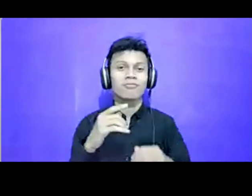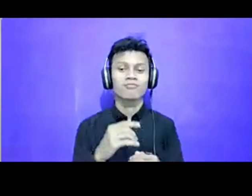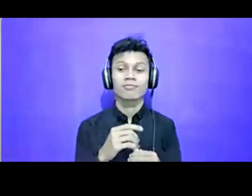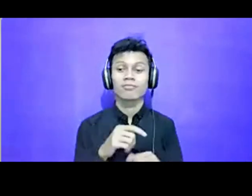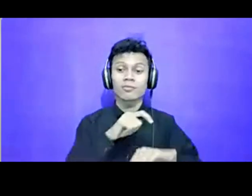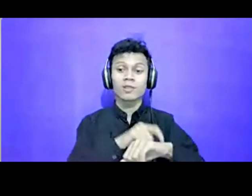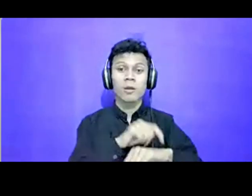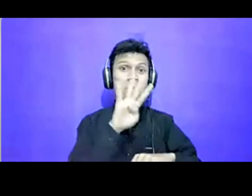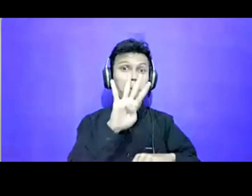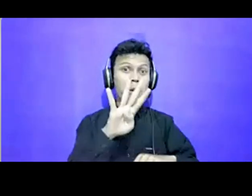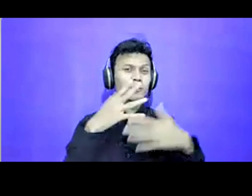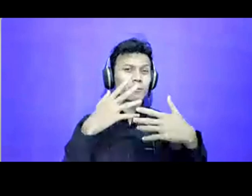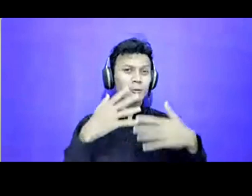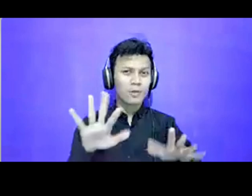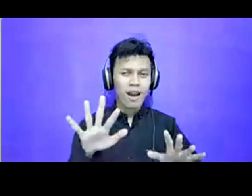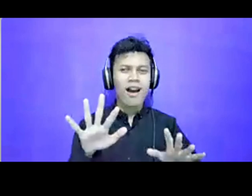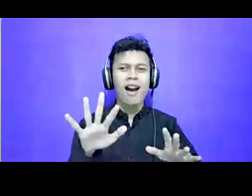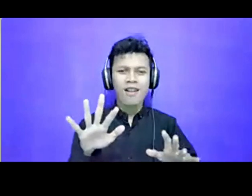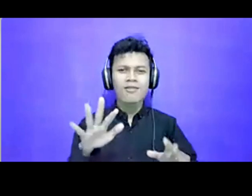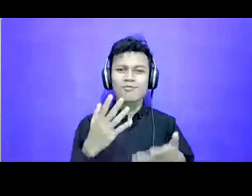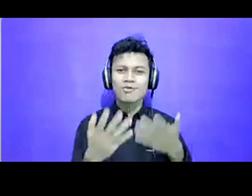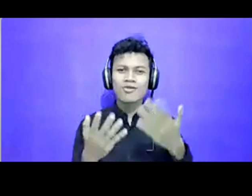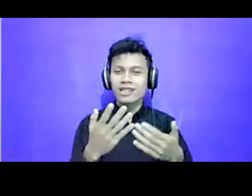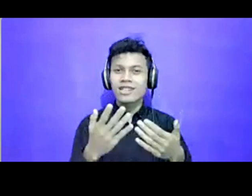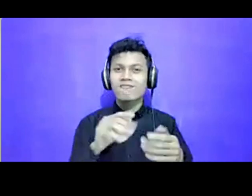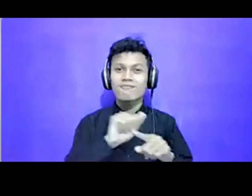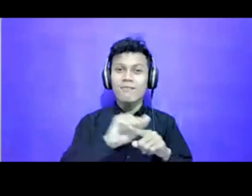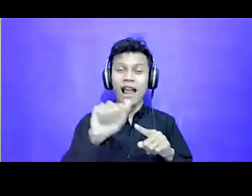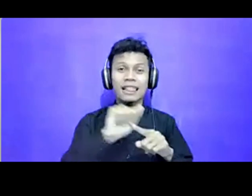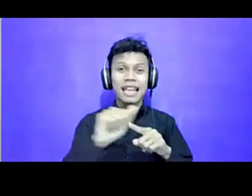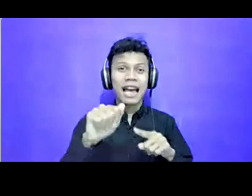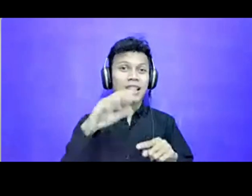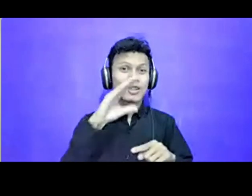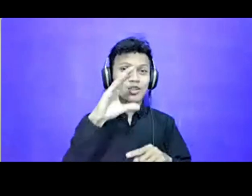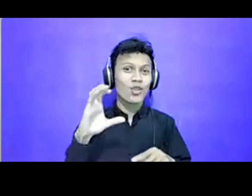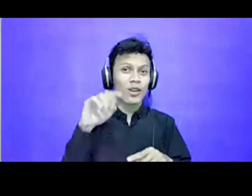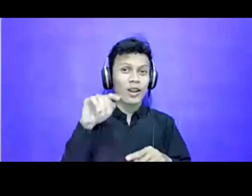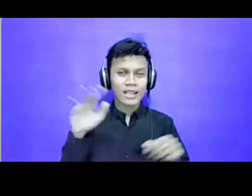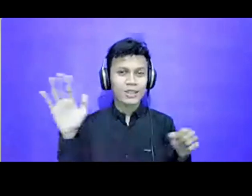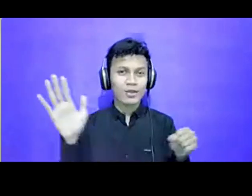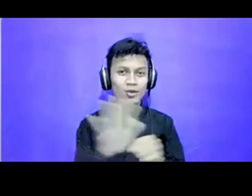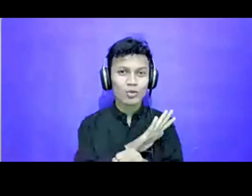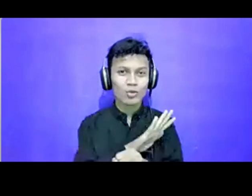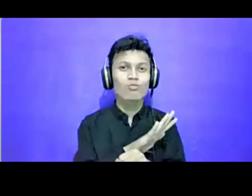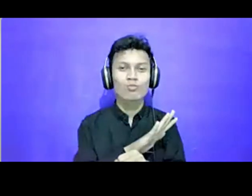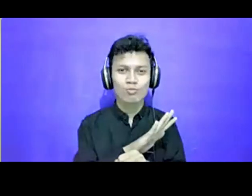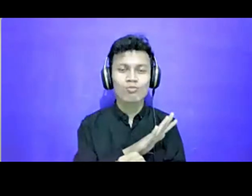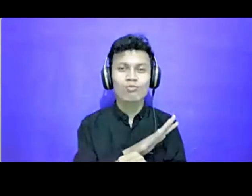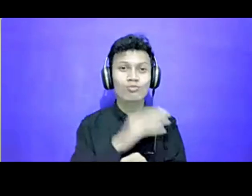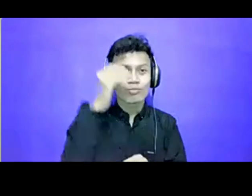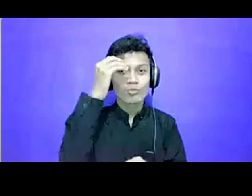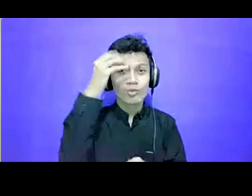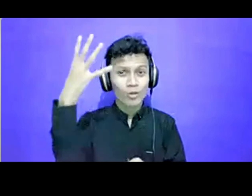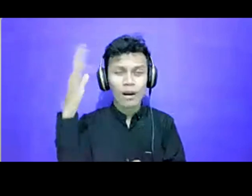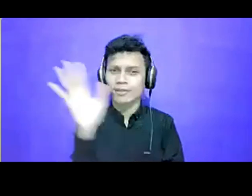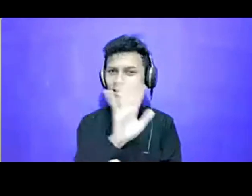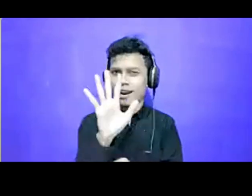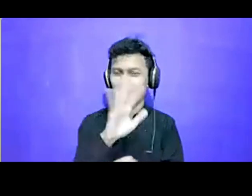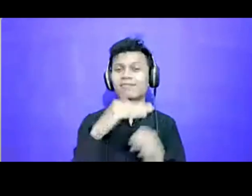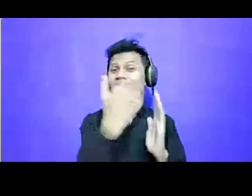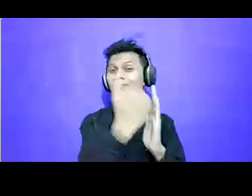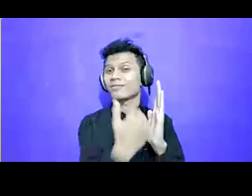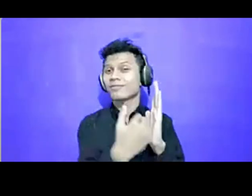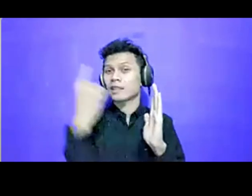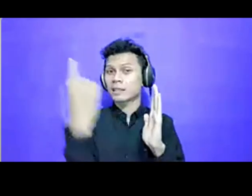Kiranya kita cukupkan untuk pelatihan pada kesempatan sore hari ini. Jangan lupa sekali lagi, yang belum isi daftar hari